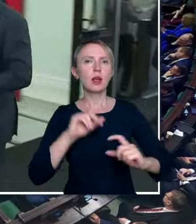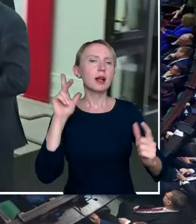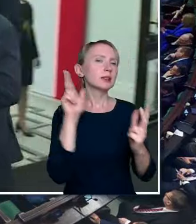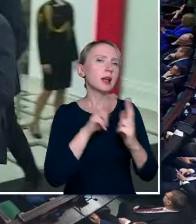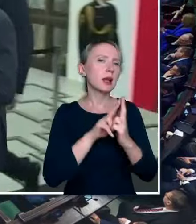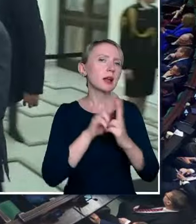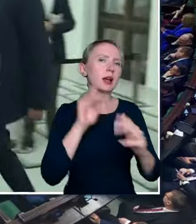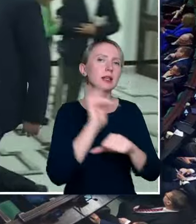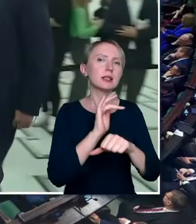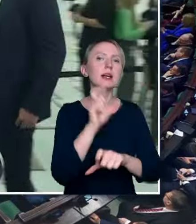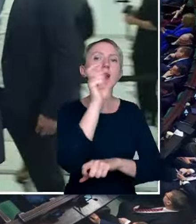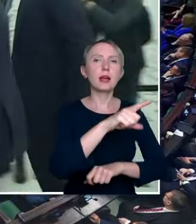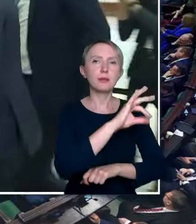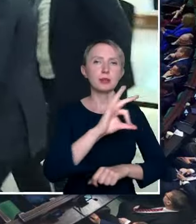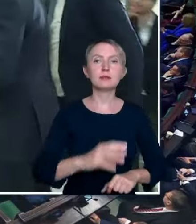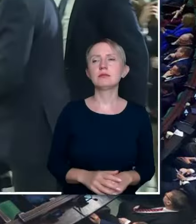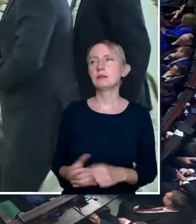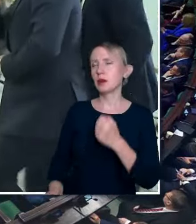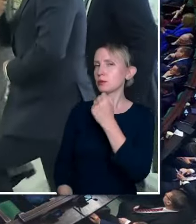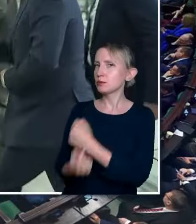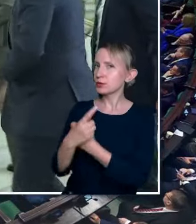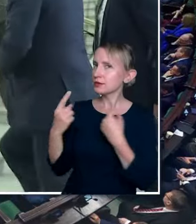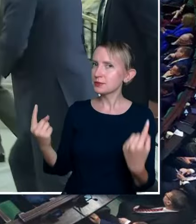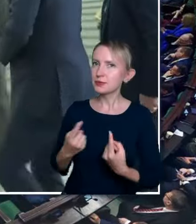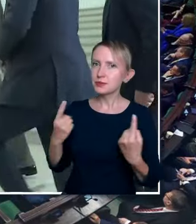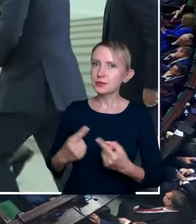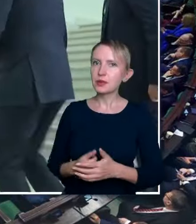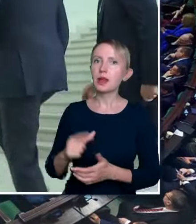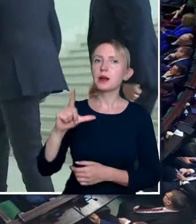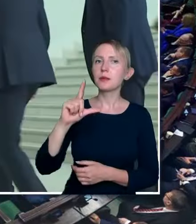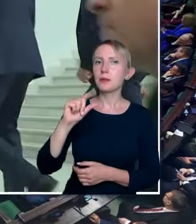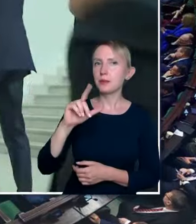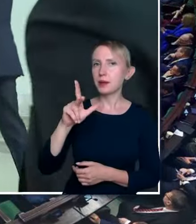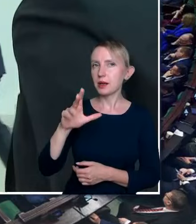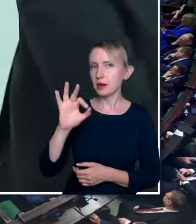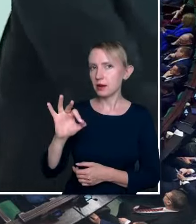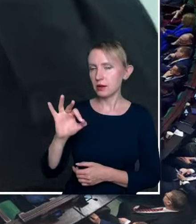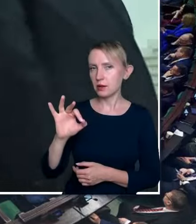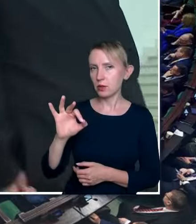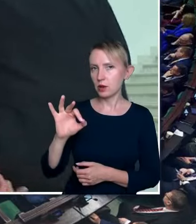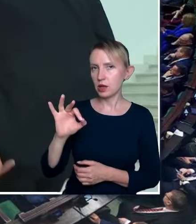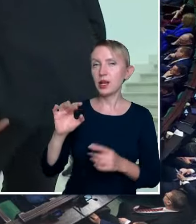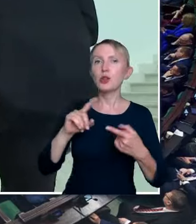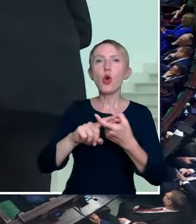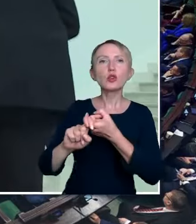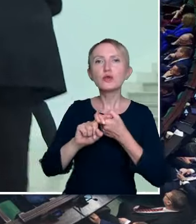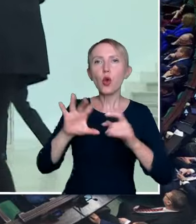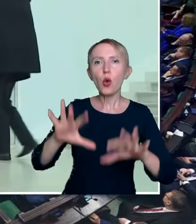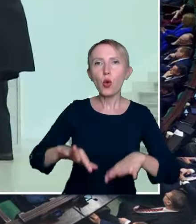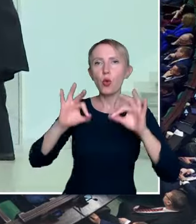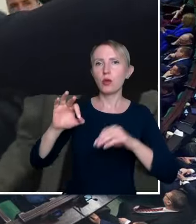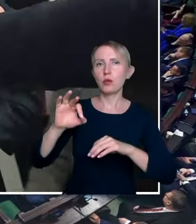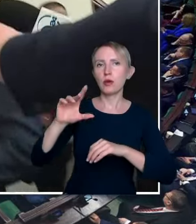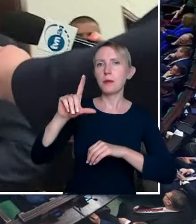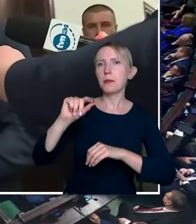To jest, żeby powiedzieć, jakaś absurdalna historia. Po pierwsze, PKO wybiera, to związki wybierają w PKO